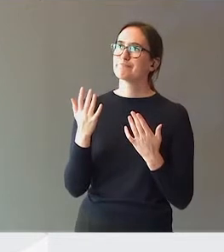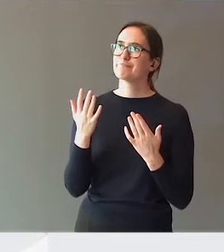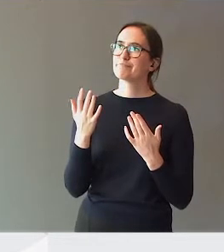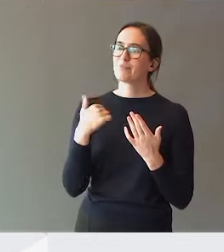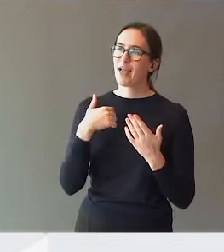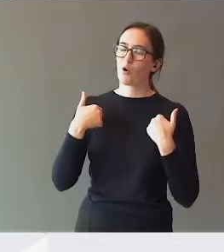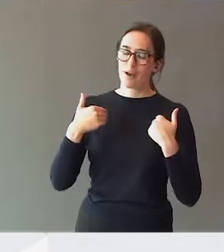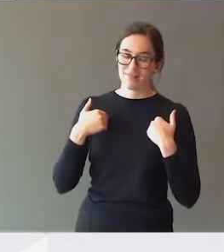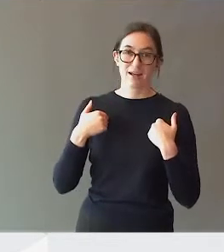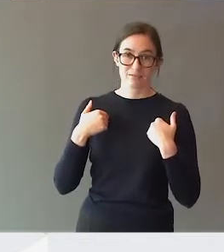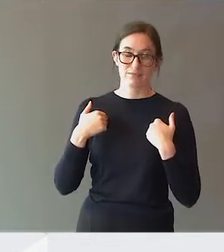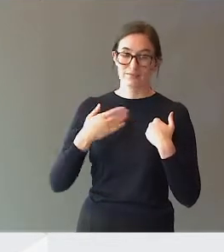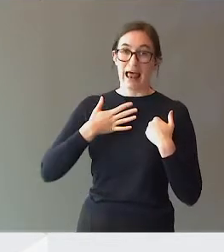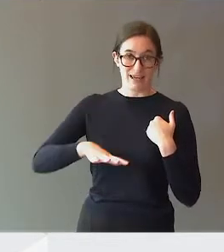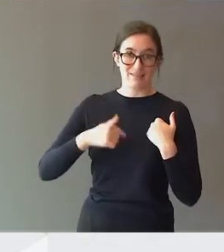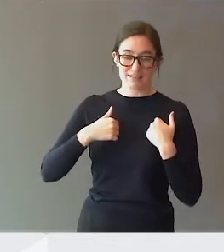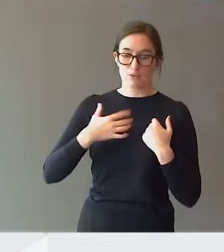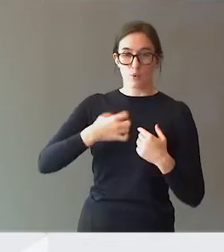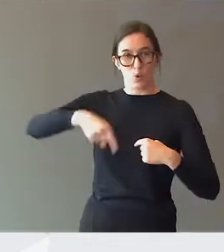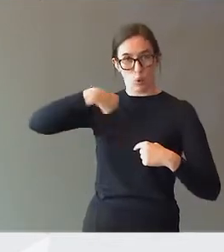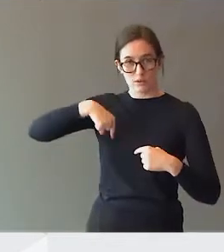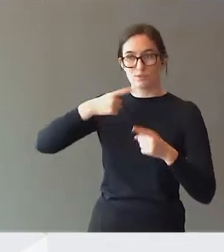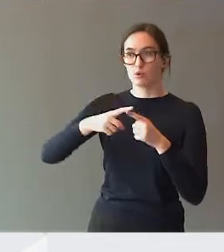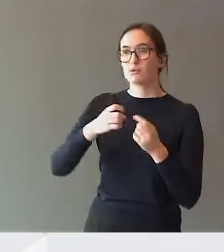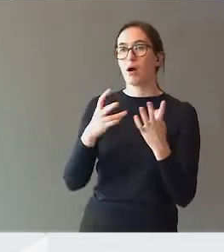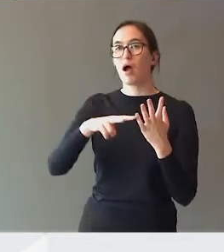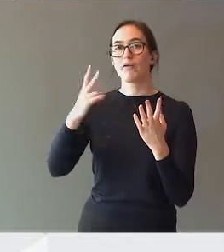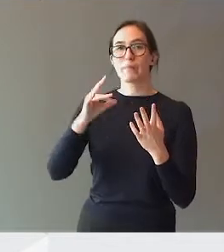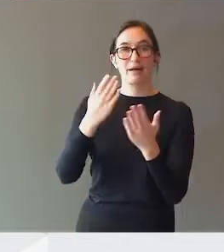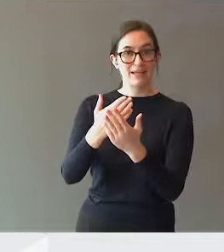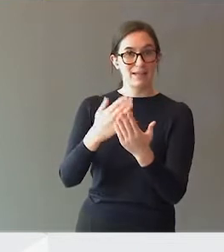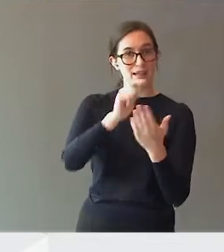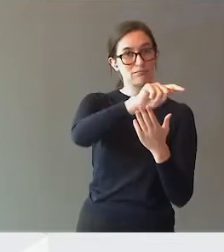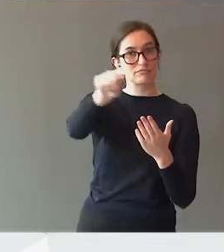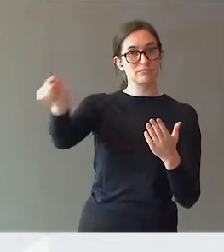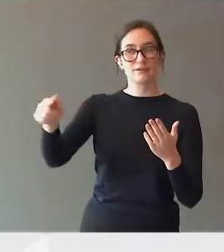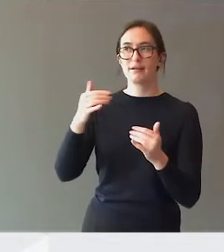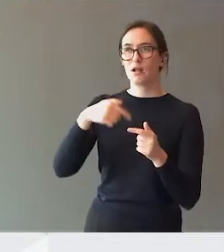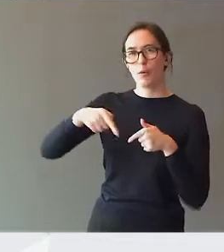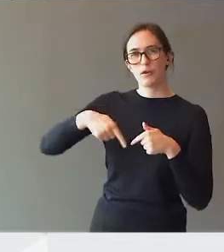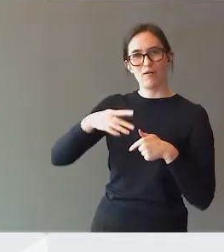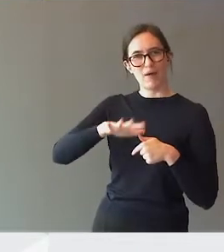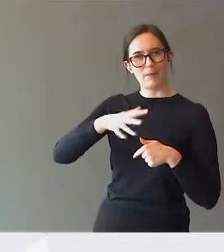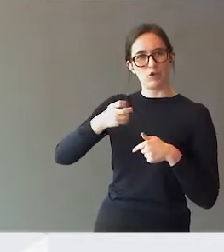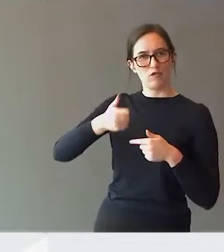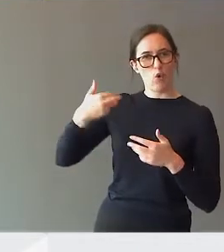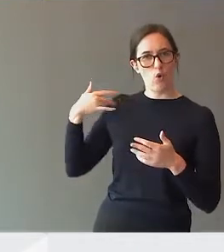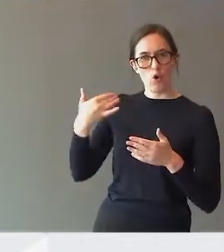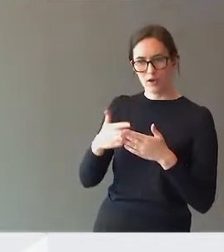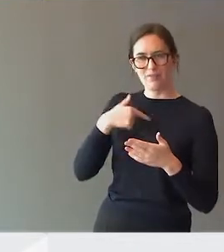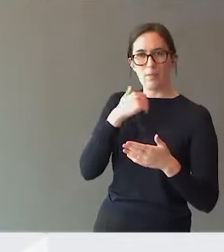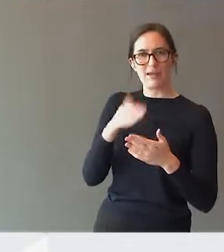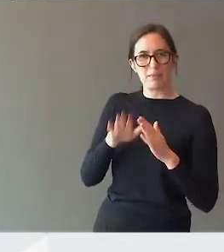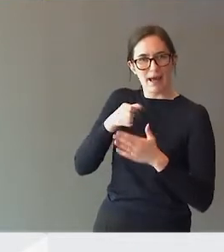opplever jeg at hos oss og mange ppt-tjenester så har vi beveget oss i løpet av de 15-20 årene der vi har blitt presset og